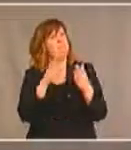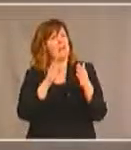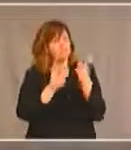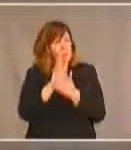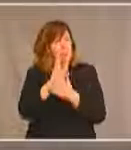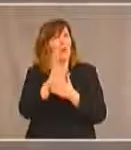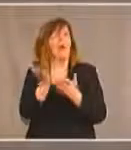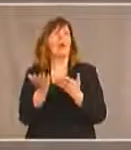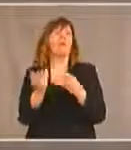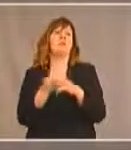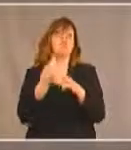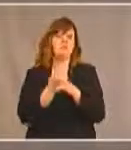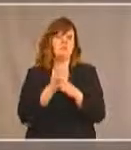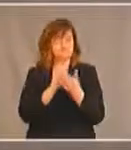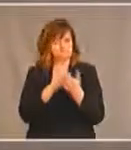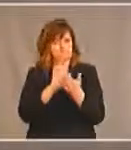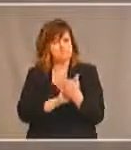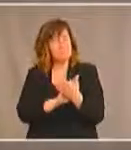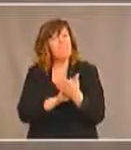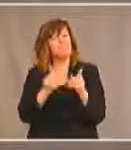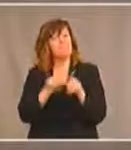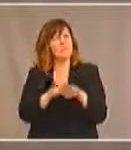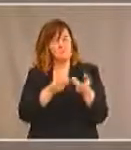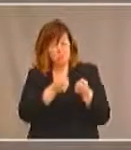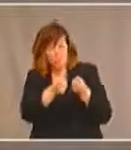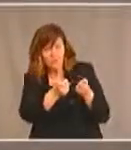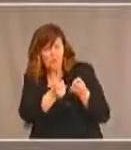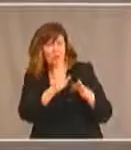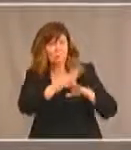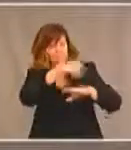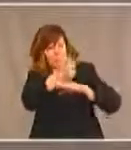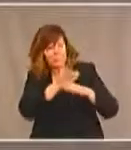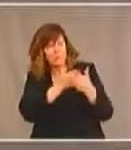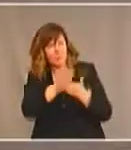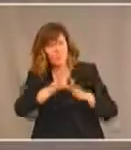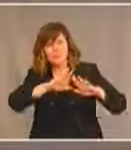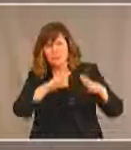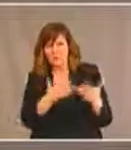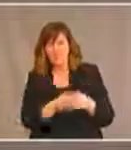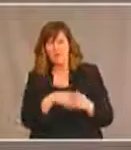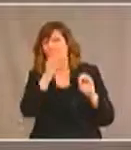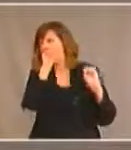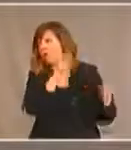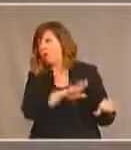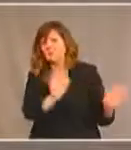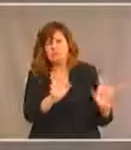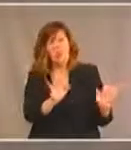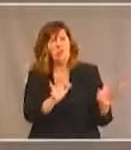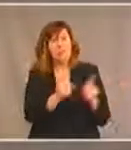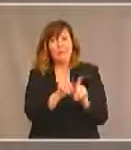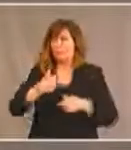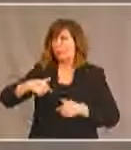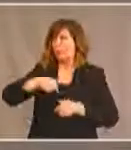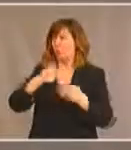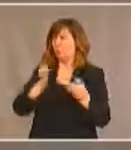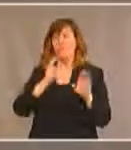mécanismes de contrôle et de mise en oeuvre de ces droits et comme on l'a dit déjà nous voulons y participer.